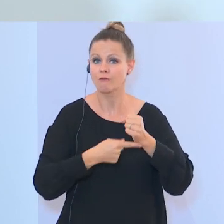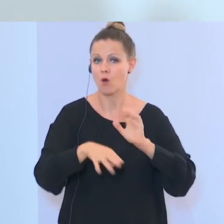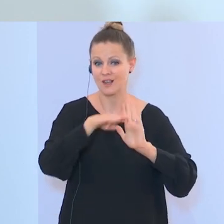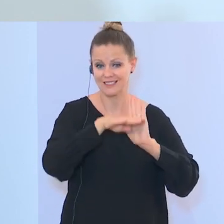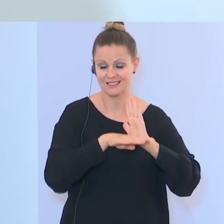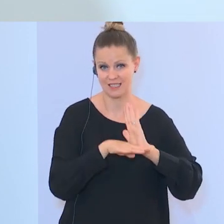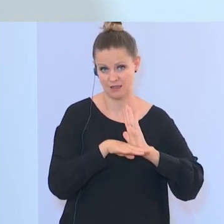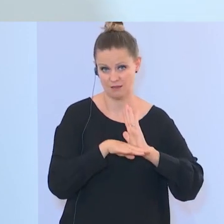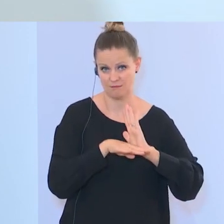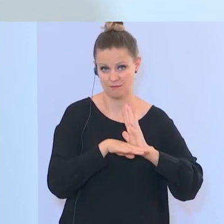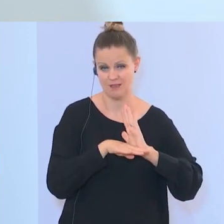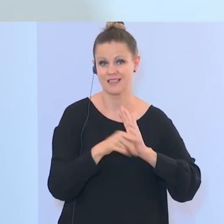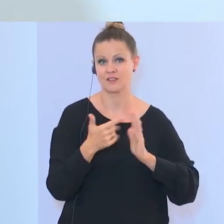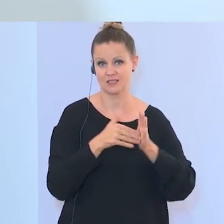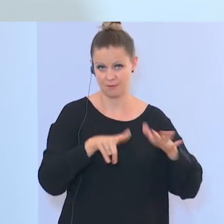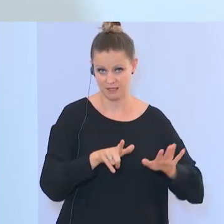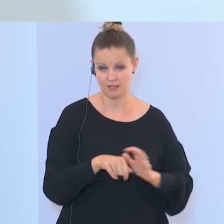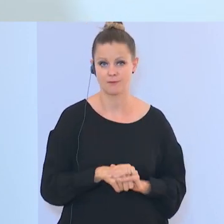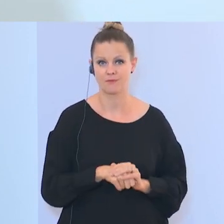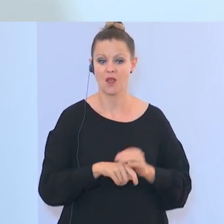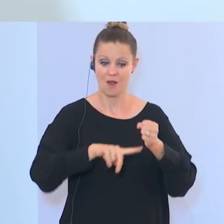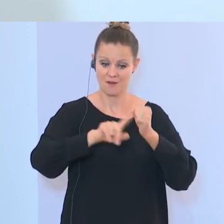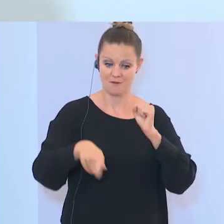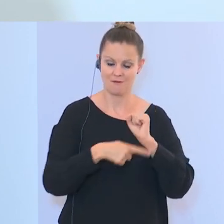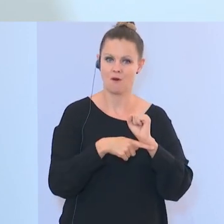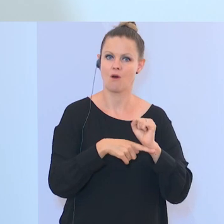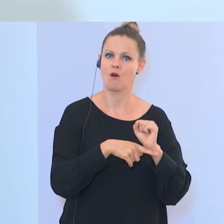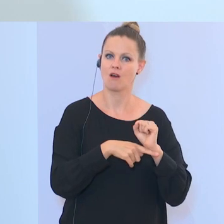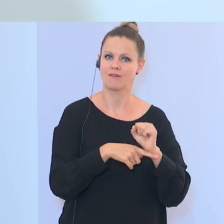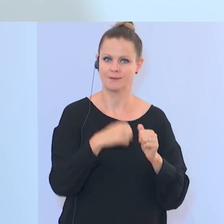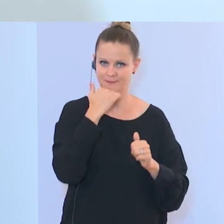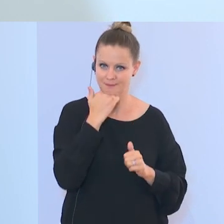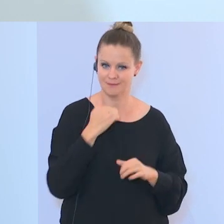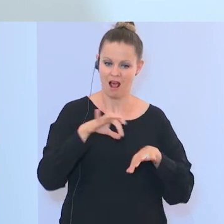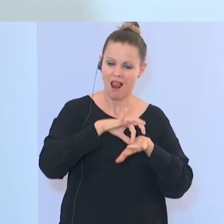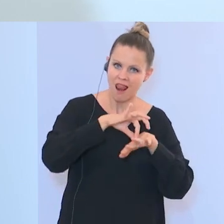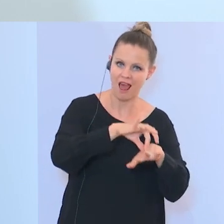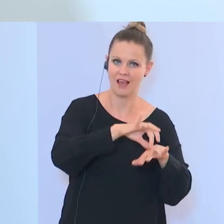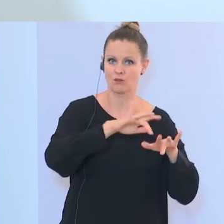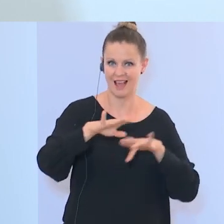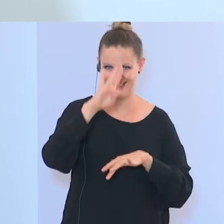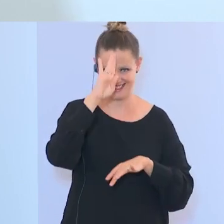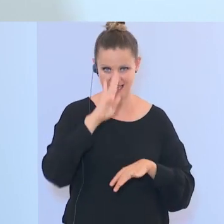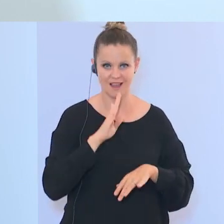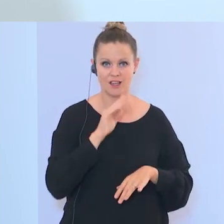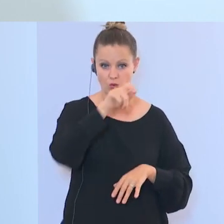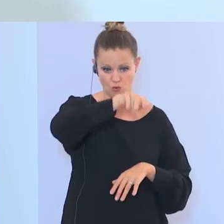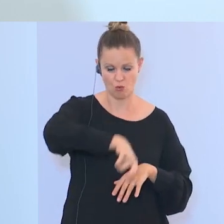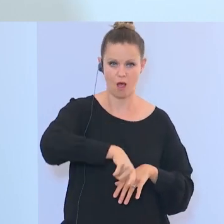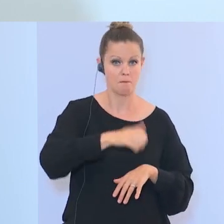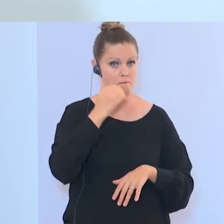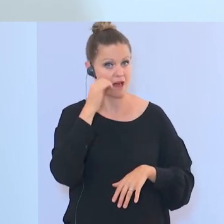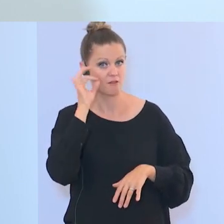Der Fonds wird eine eigenverantwortliche Leitung haben, also einen Direktor, eine Direktorin.